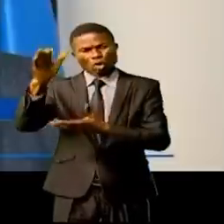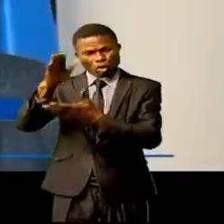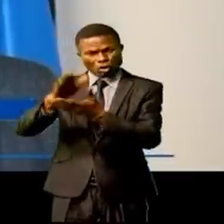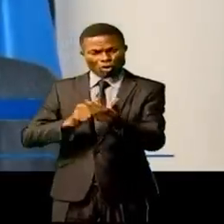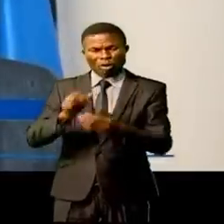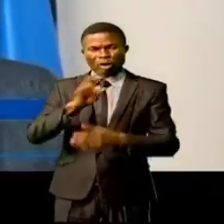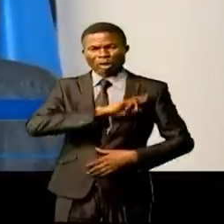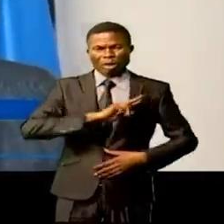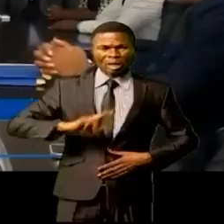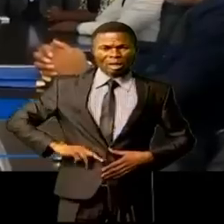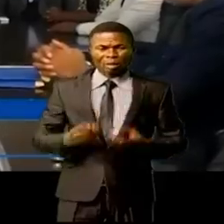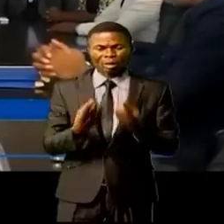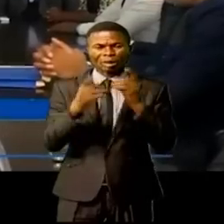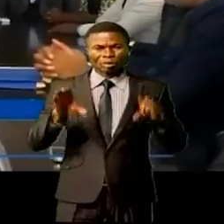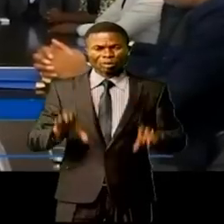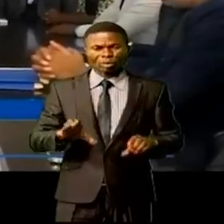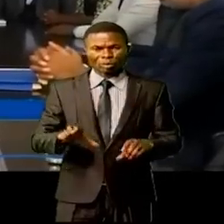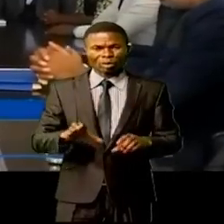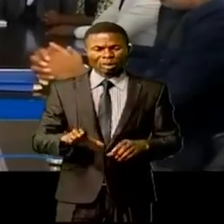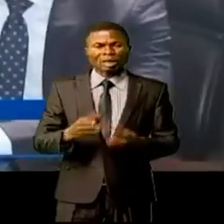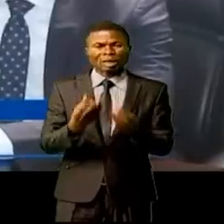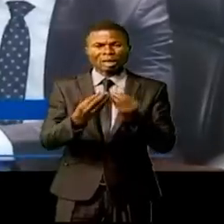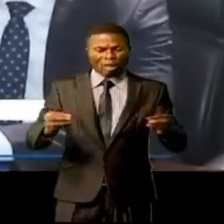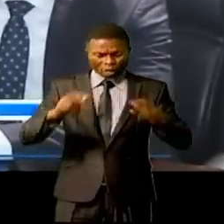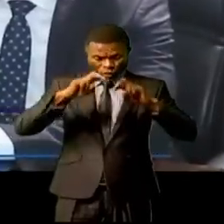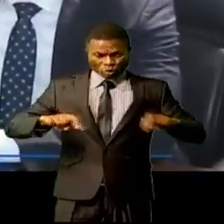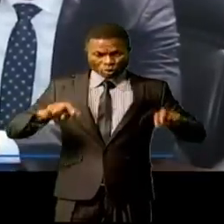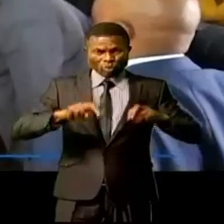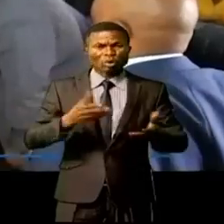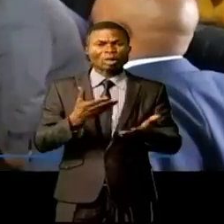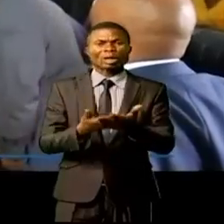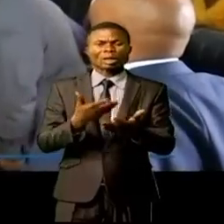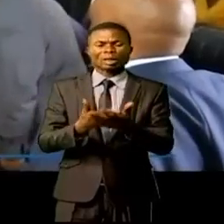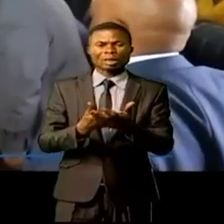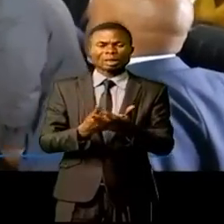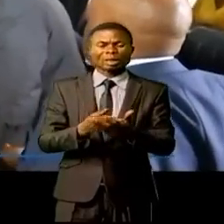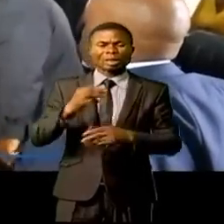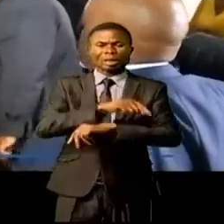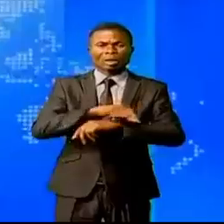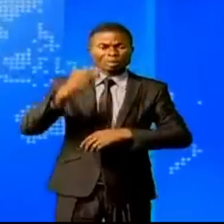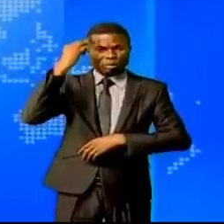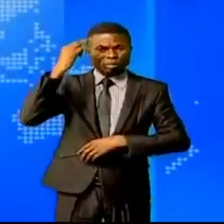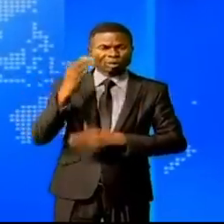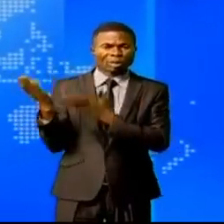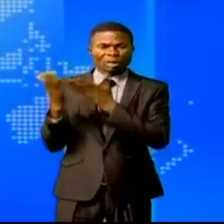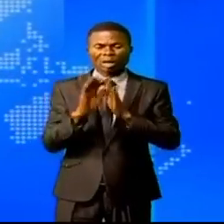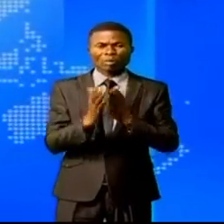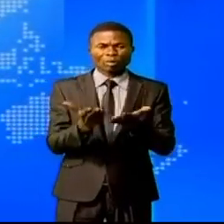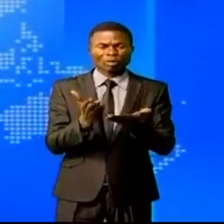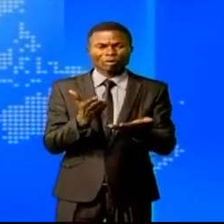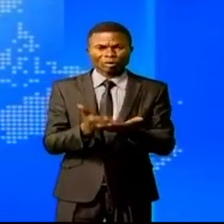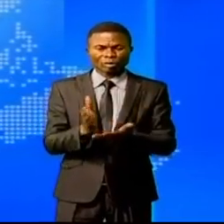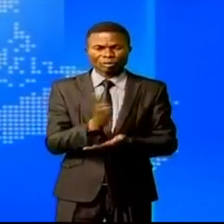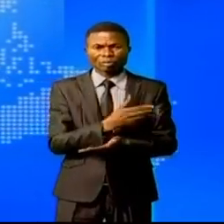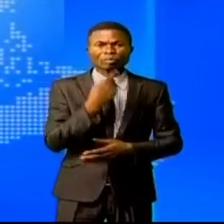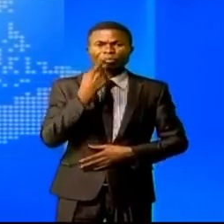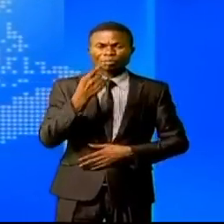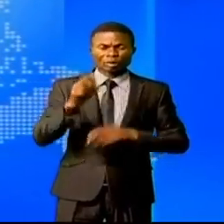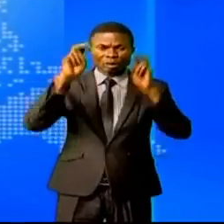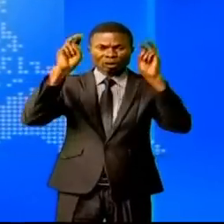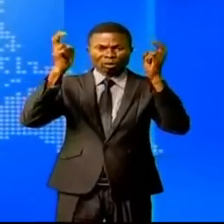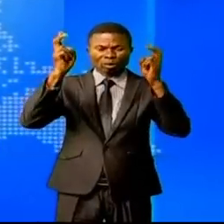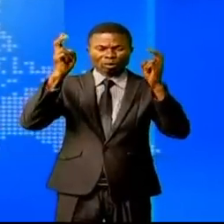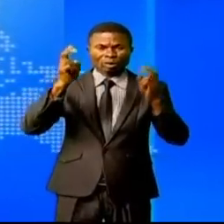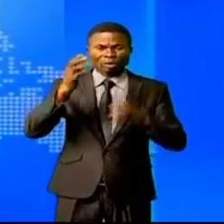la République démocratique du Congo, selon les résultats d'enquête que mène sur les terrains le ministère du portefeuille. Je l'ai dit au sommaire,